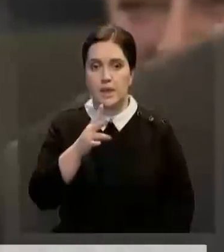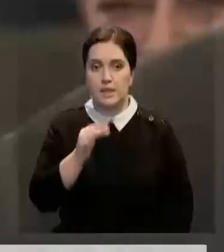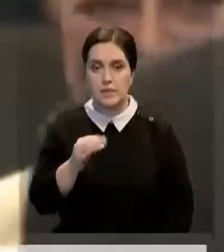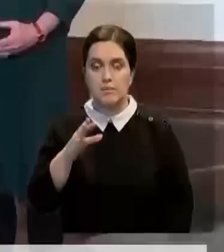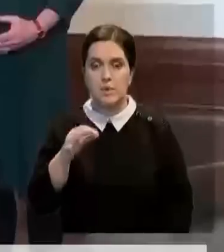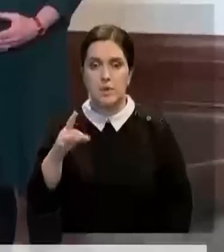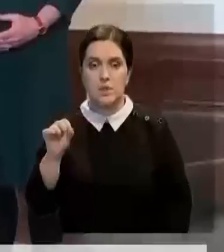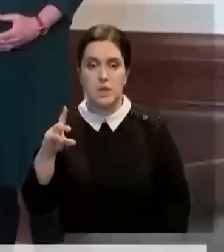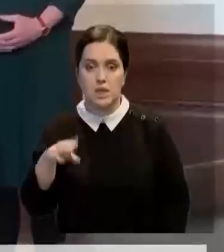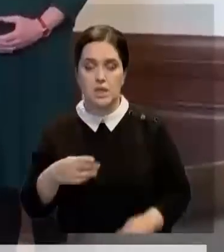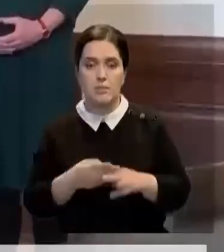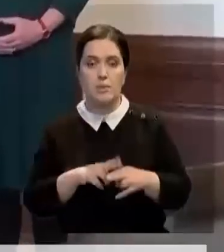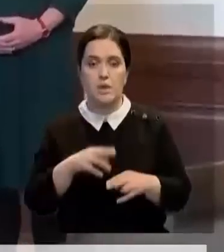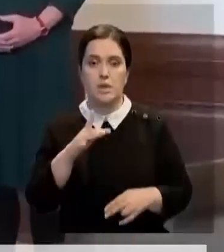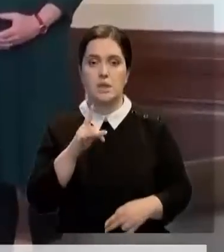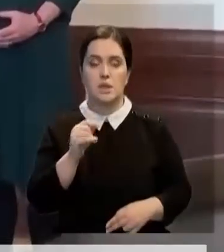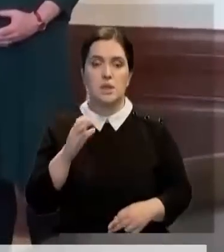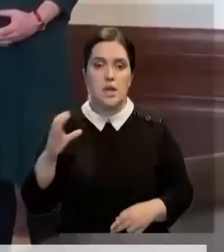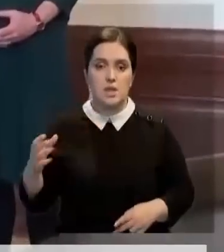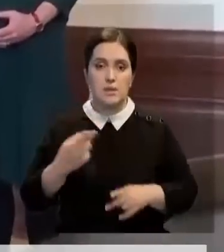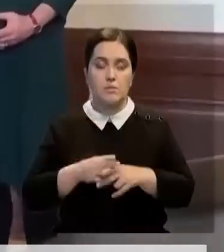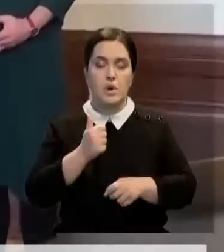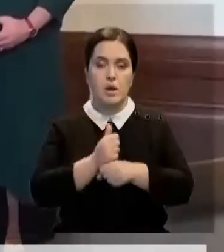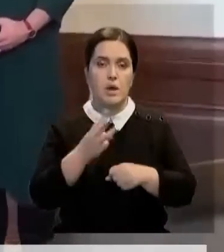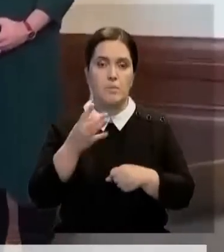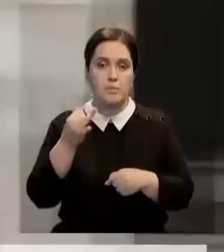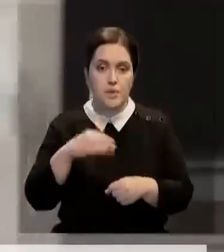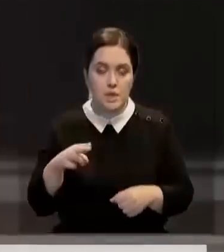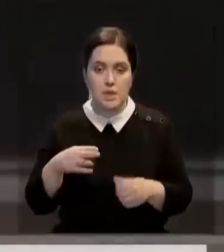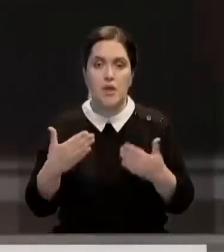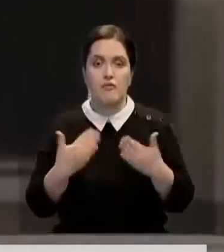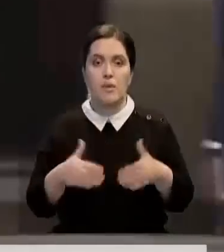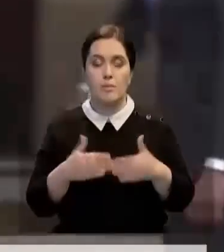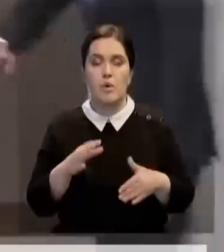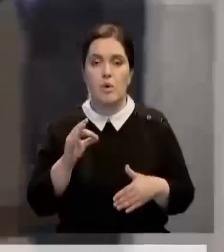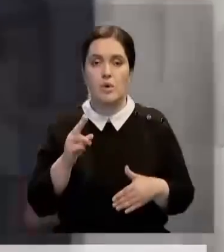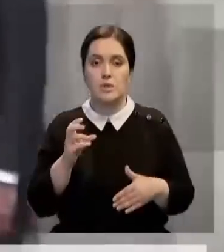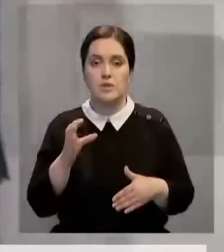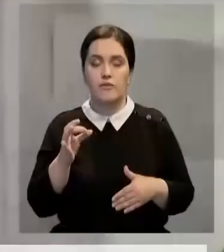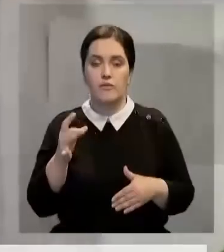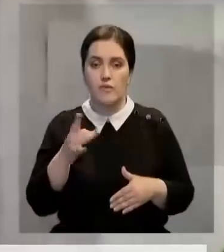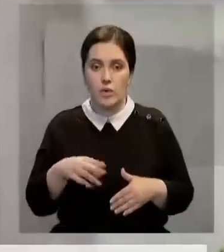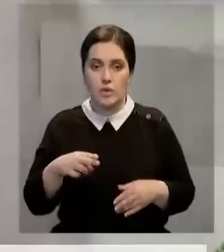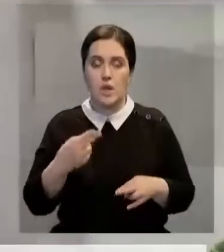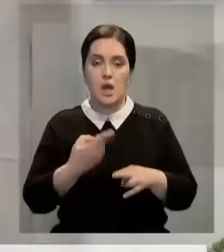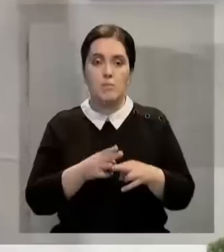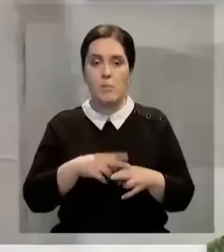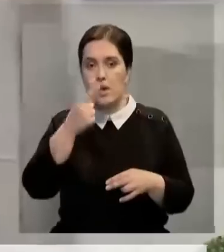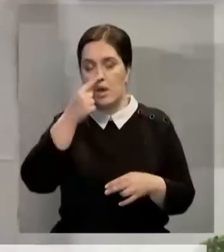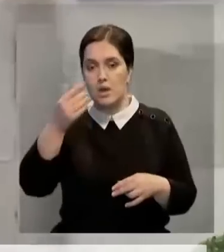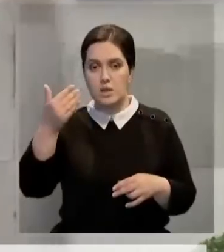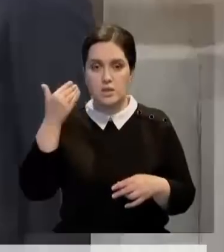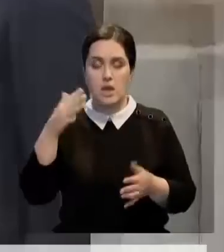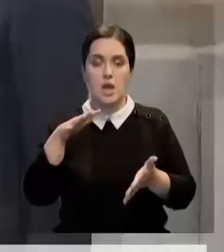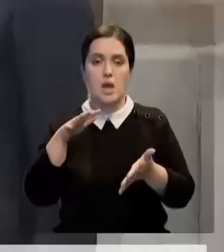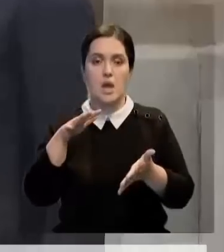За ними следует Элизабет Трасс, которая сейчас возглавляет МИД страны. Выпускник Оксфордского университета Риши Сунак до недавнего времени